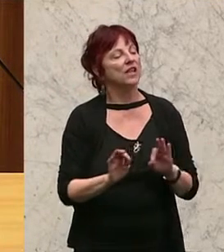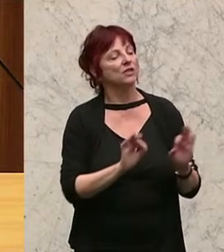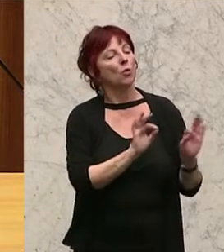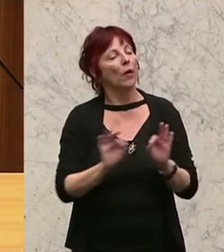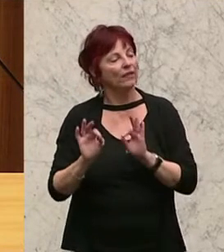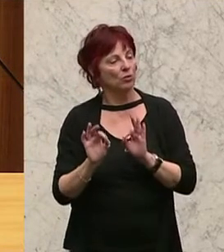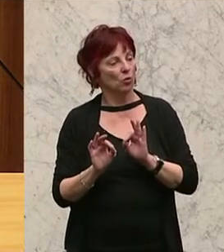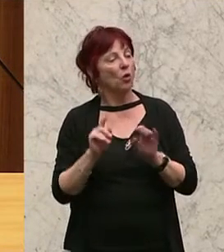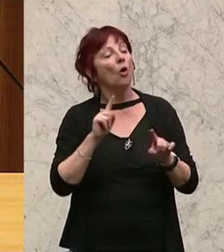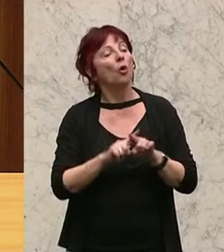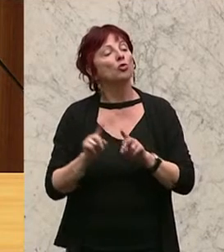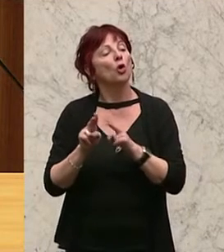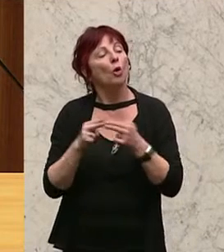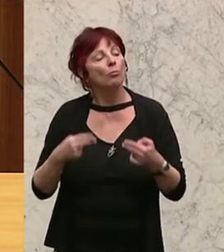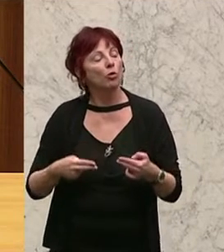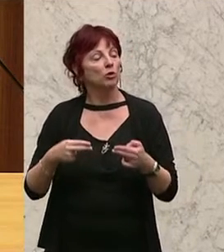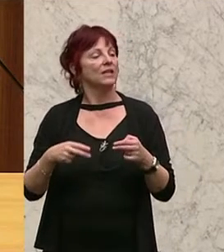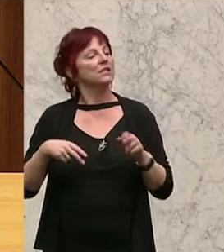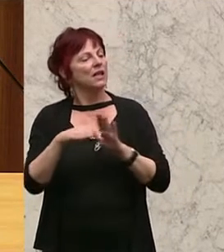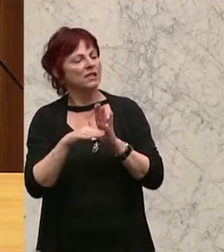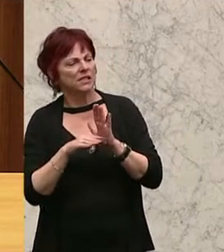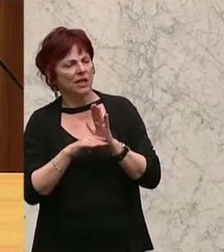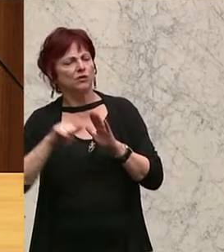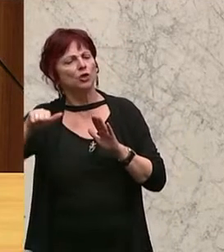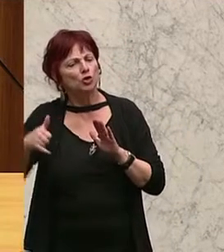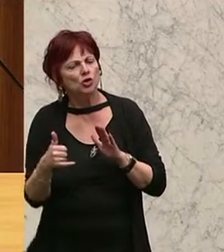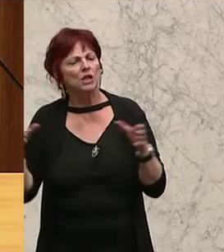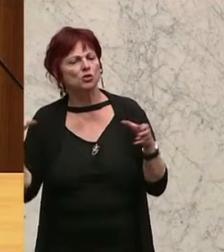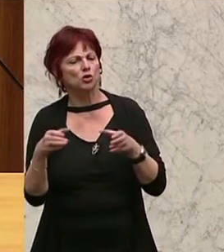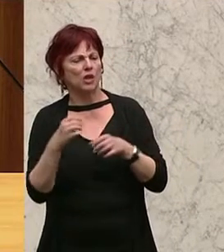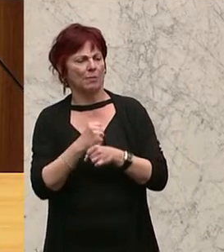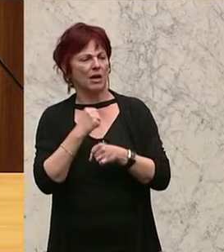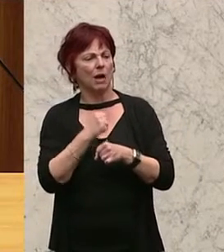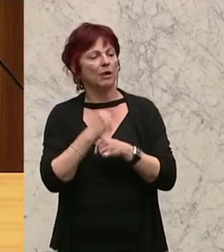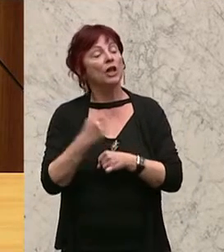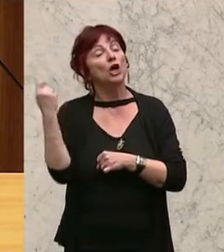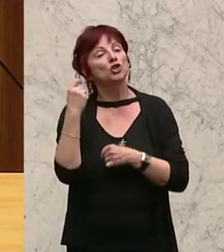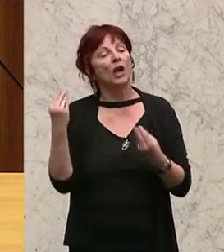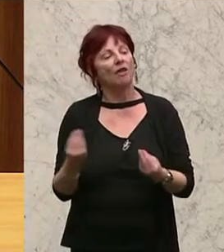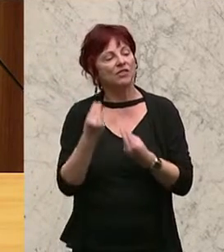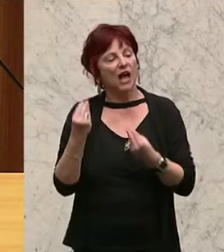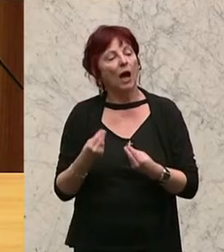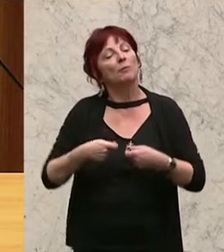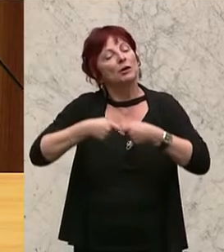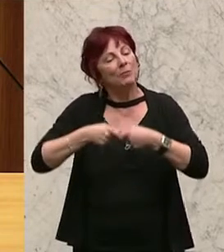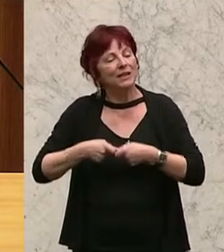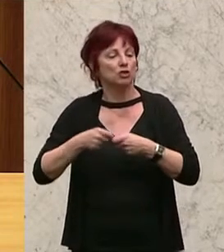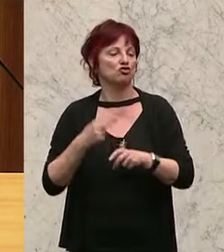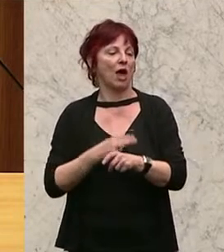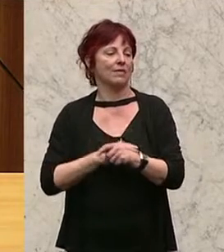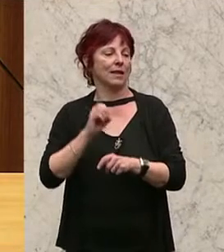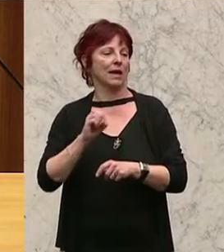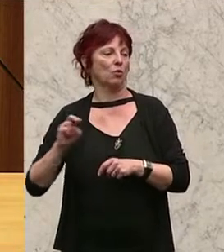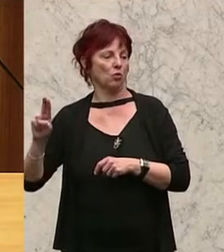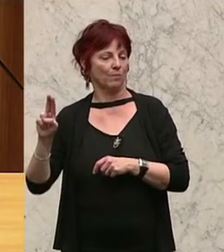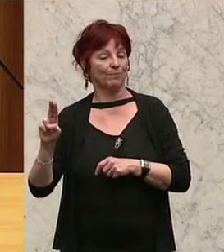der Änderung des Bundesgesetzes über die justizielle Zusammenarbeit in Strafsachen mit den Mitgliedstaaten der Europäischen Union befasst. Bei